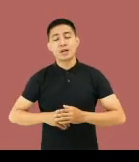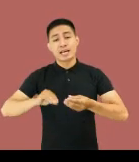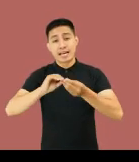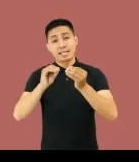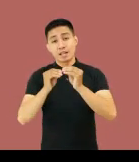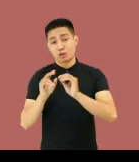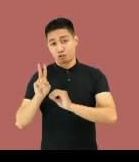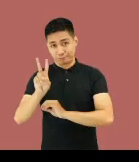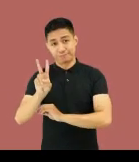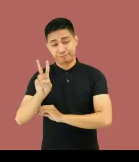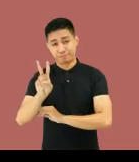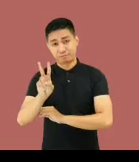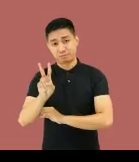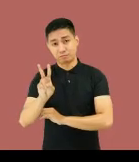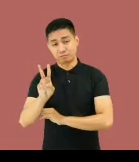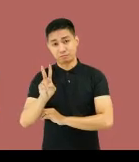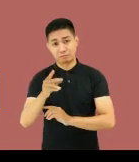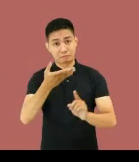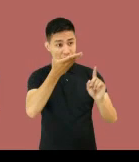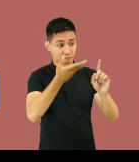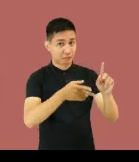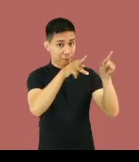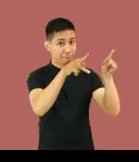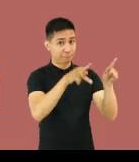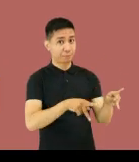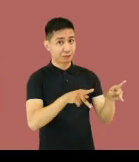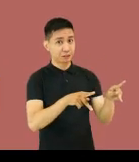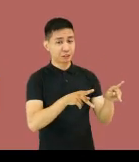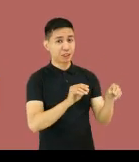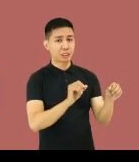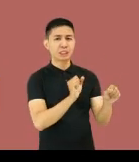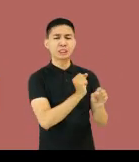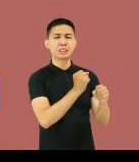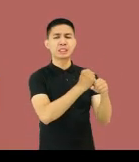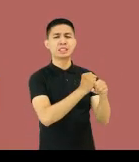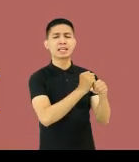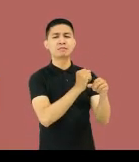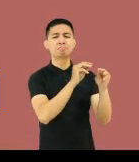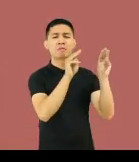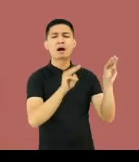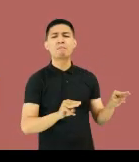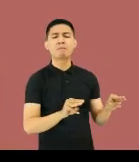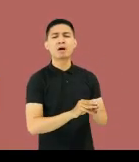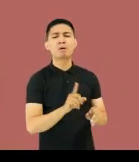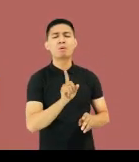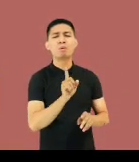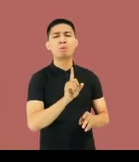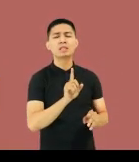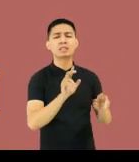Pangalawang bilang, Ano ang tawag natin sa taong gumagawa ng mapa?